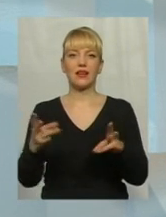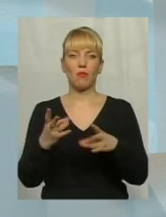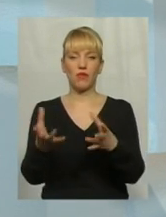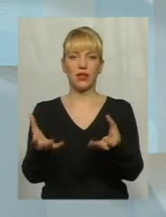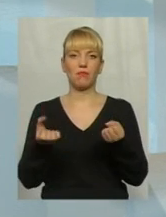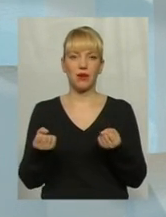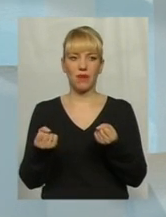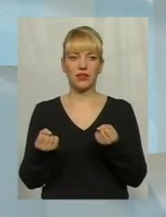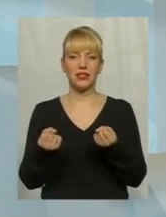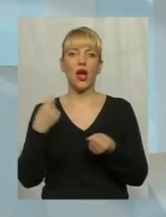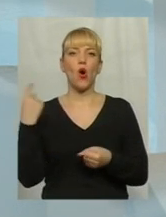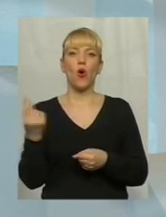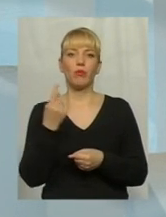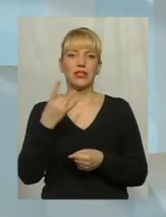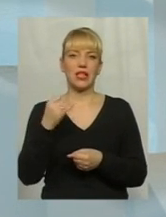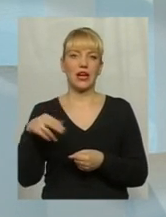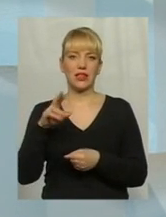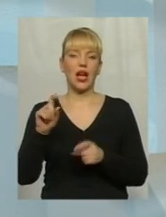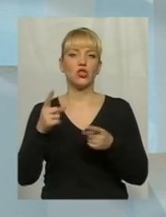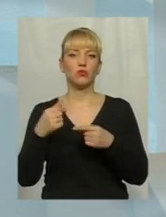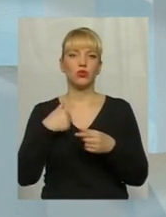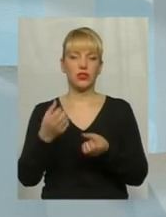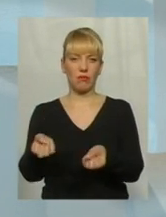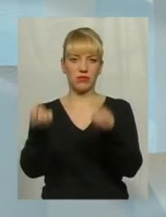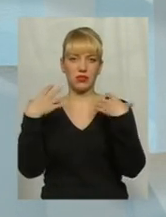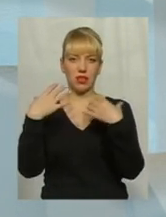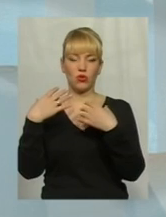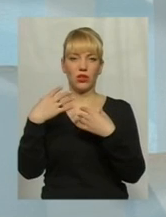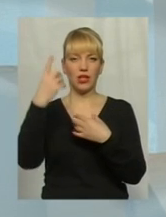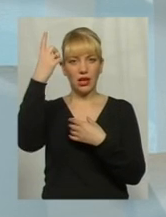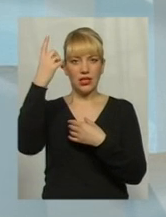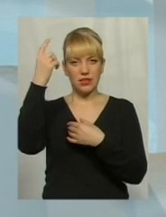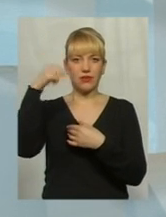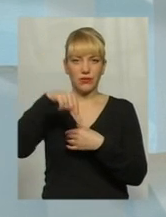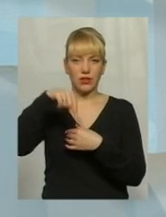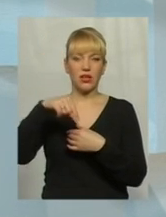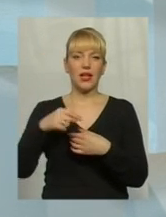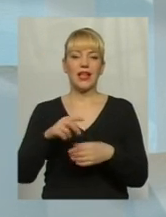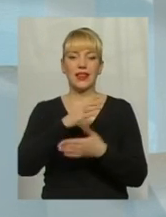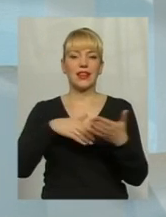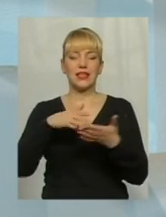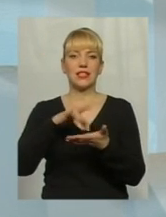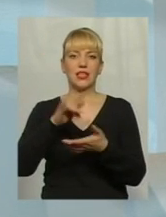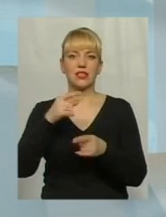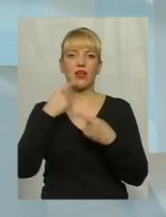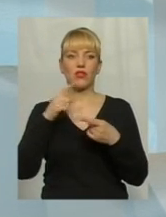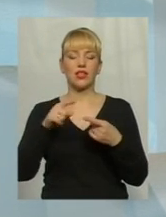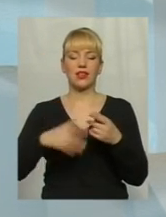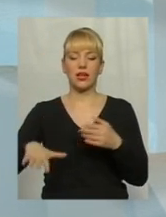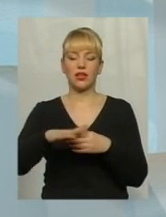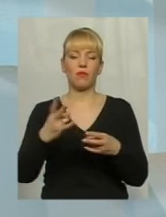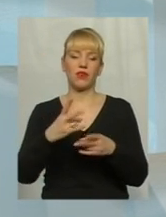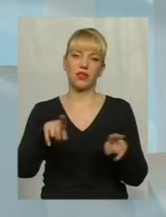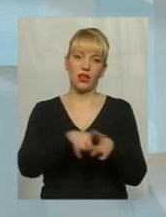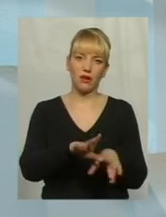прийматися обласною радою. А нам чомусь кинули з Кабміну децентралізацію, сказали, що ця територіальна громада має бути отака,